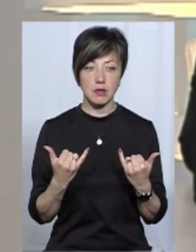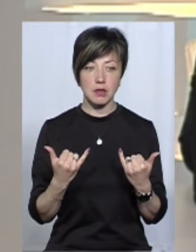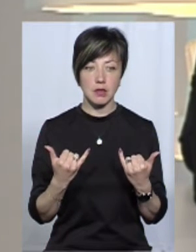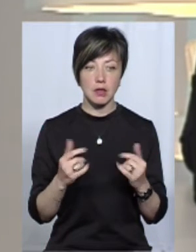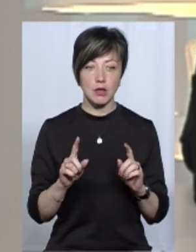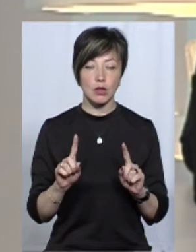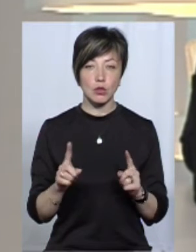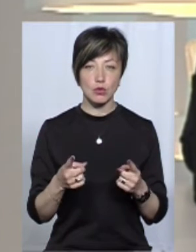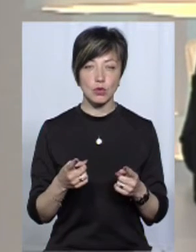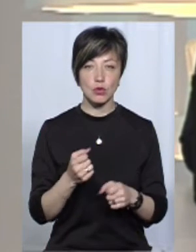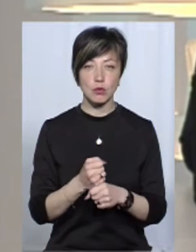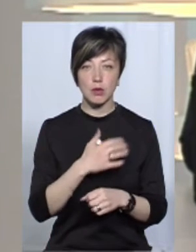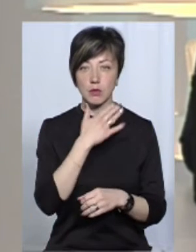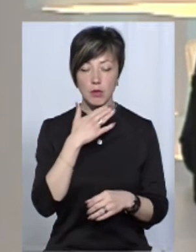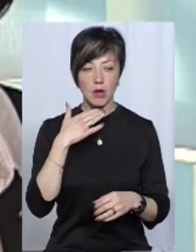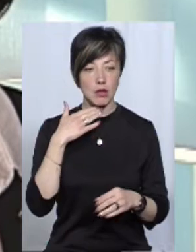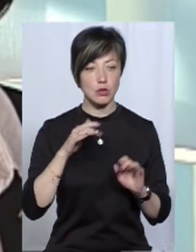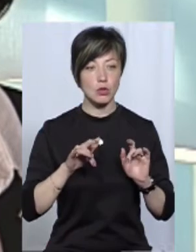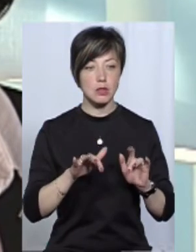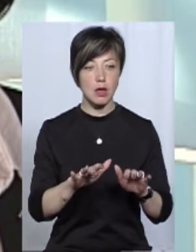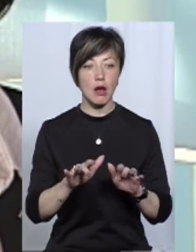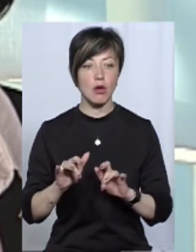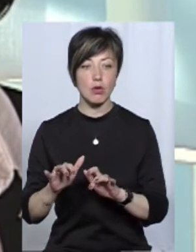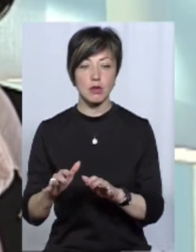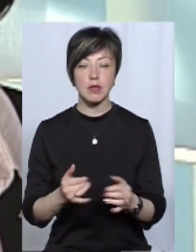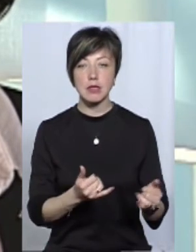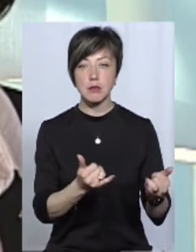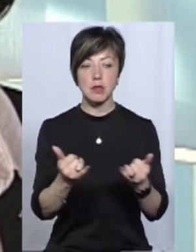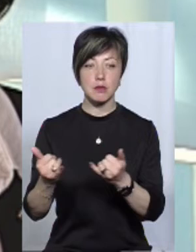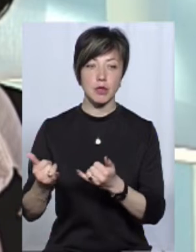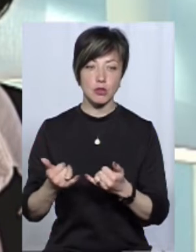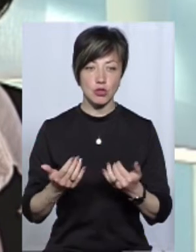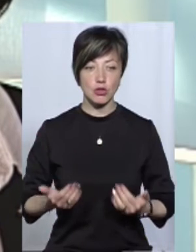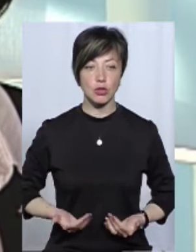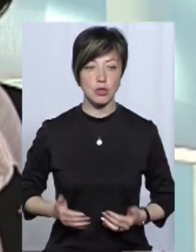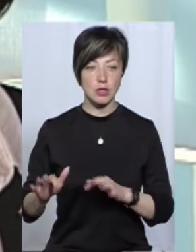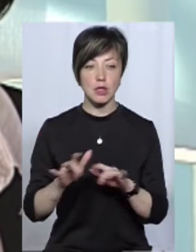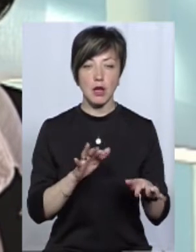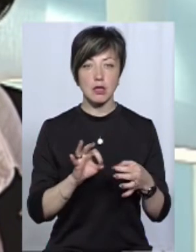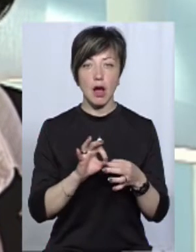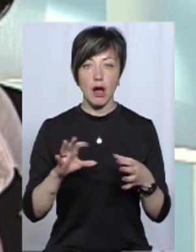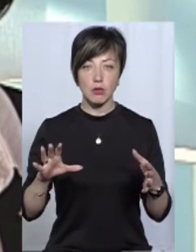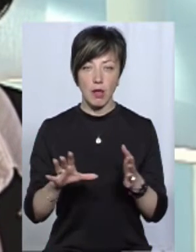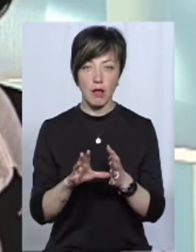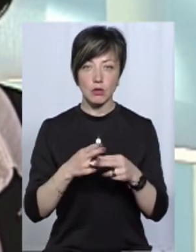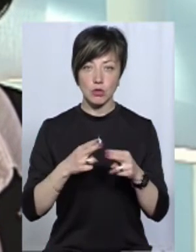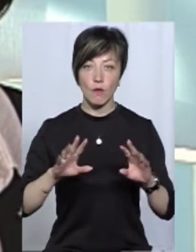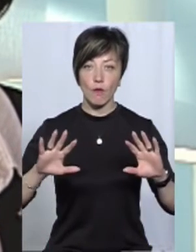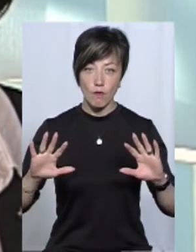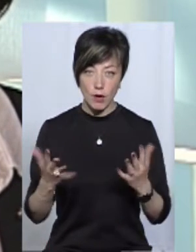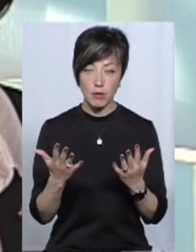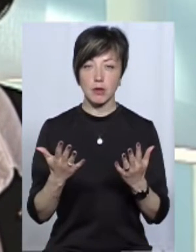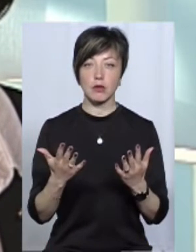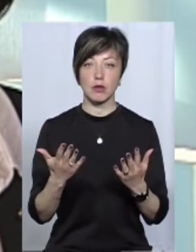зробили багато заходів щодо забезпечення життєдіяльності атомної електростанції у випадку,